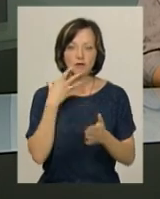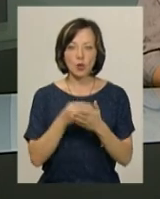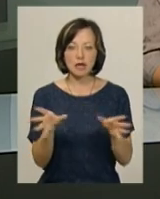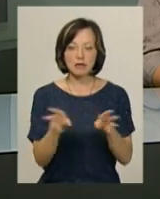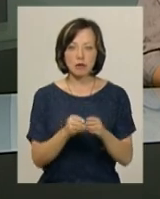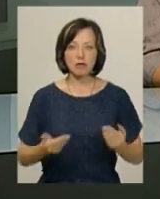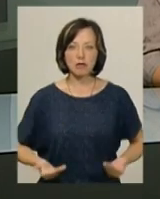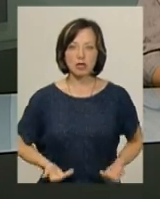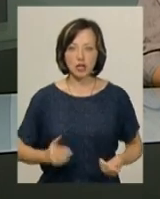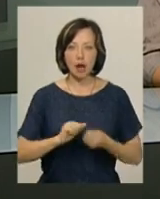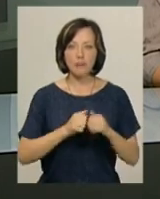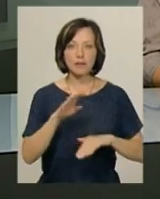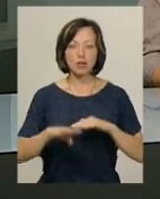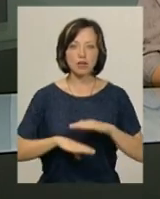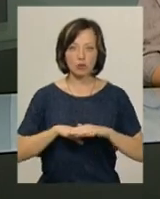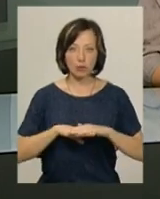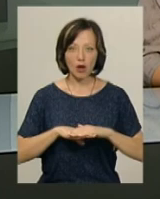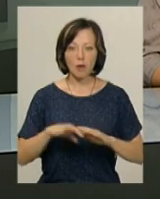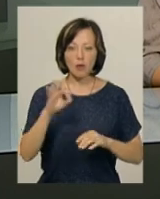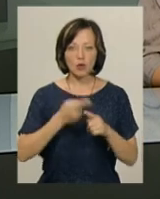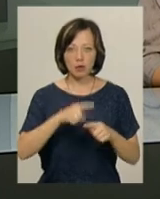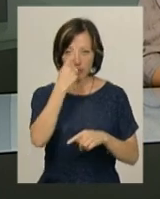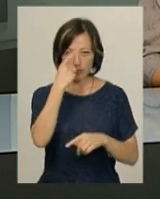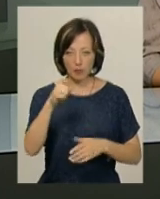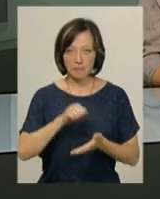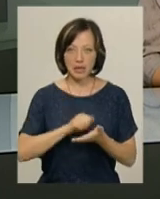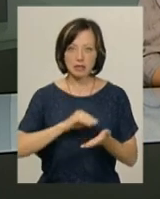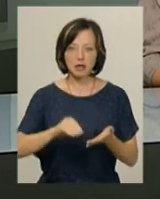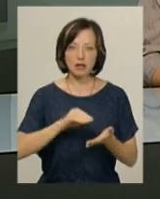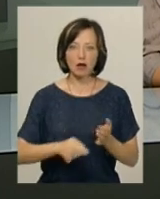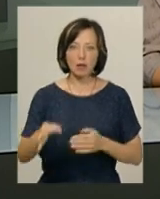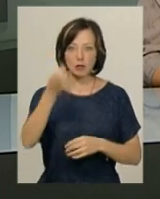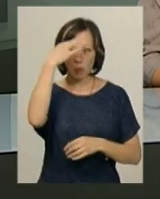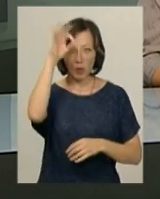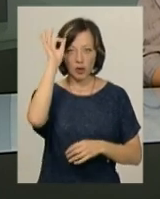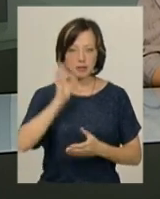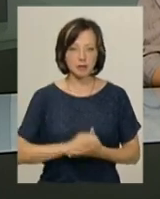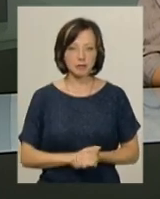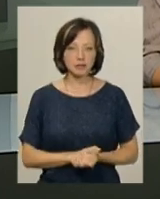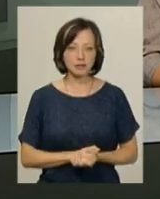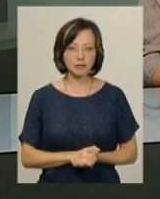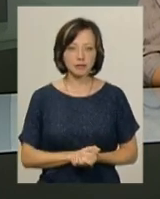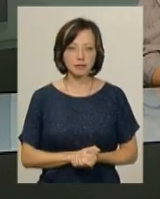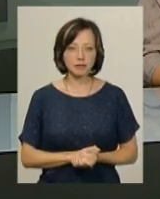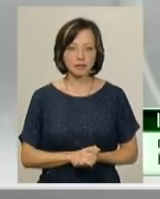співмешканки, жителю Кам'янця-Подільського. Про це повідомила прес-секретар обласної поліції Інна Глега.